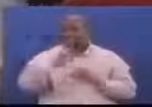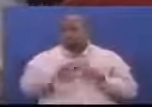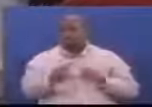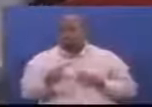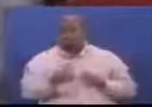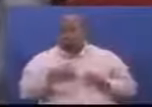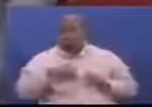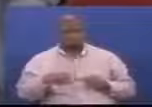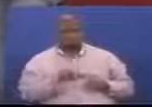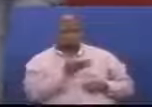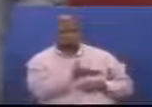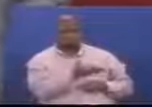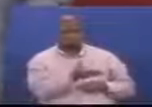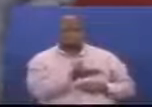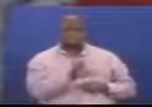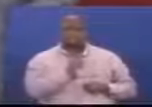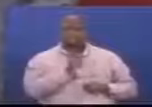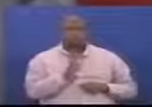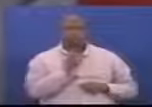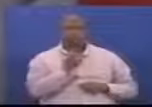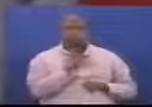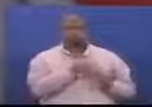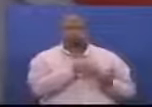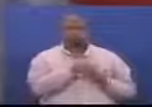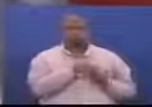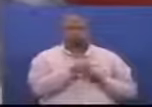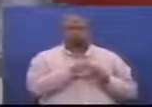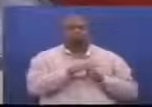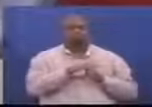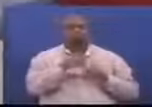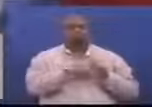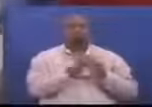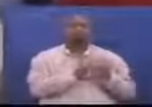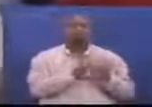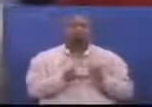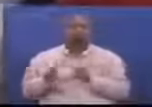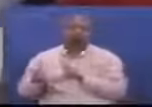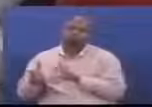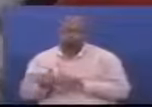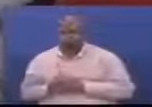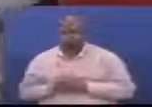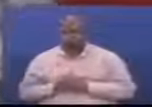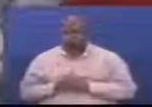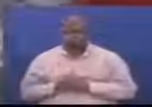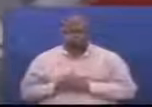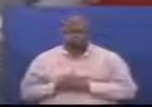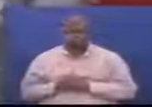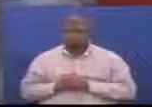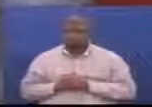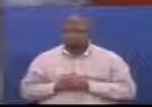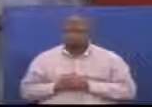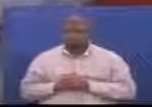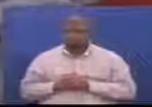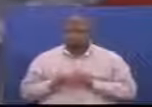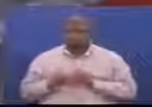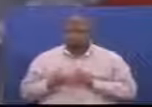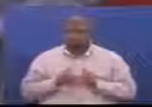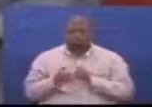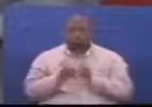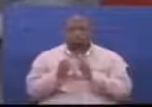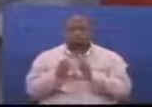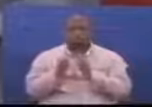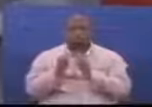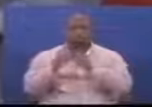Waziri Anahoja moja daifu sana anaitumia ndanya mipango Mane circulation imepungua